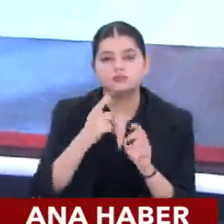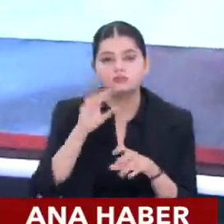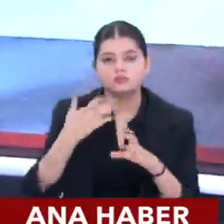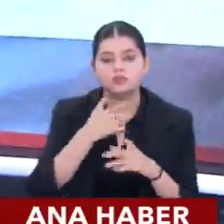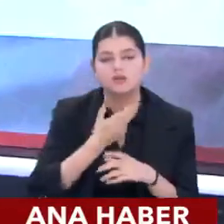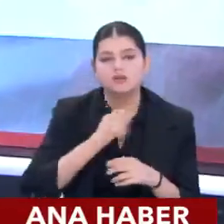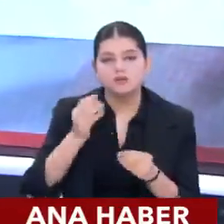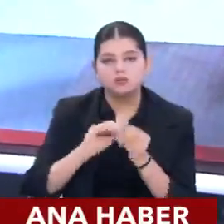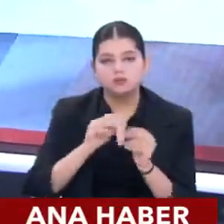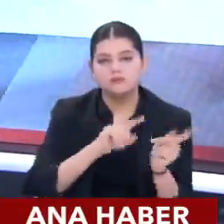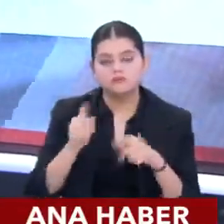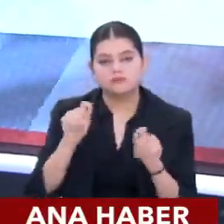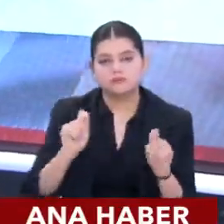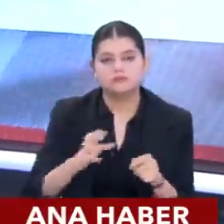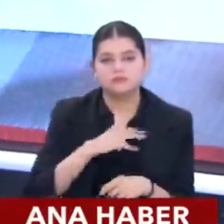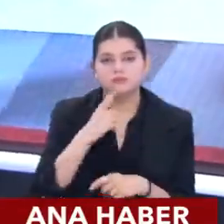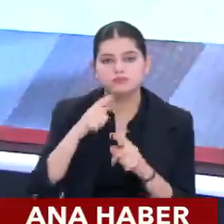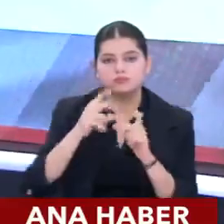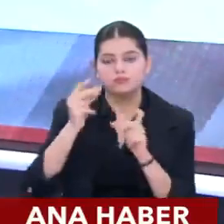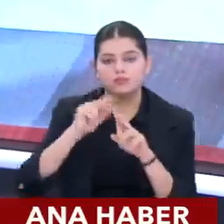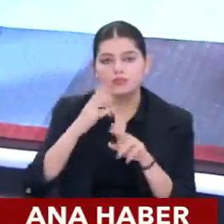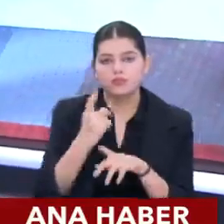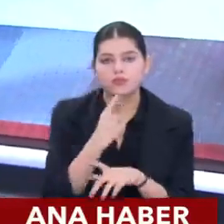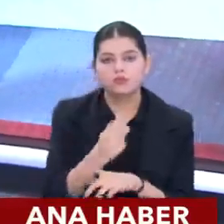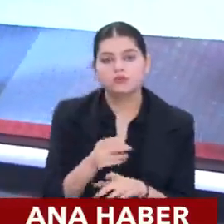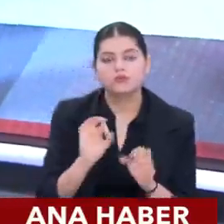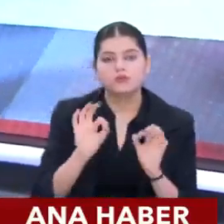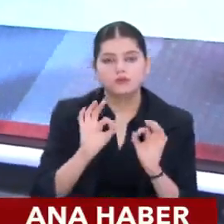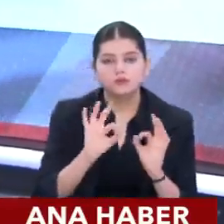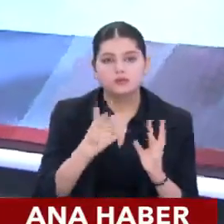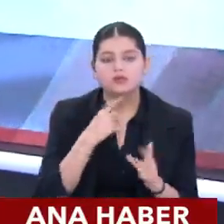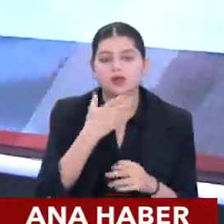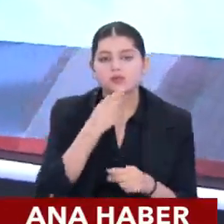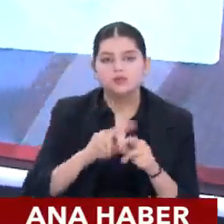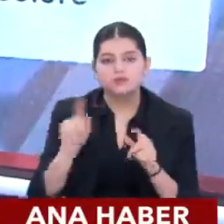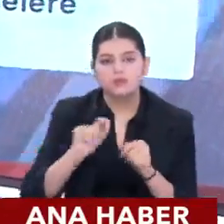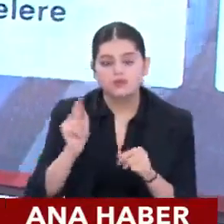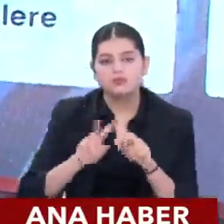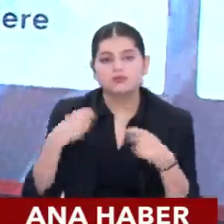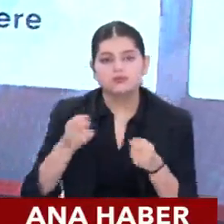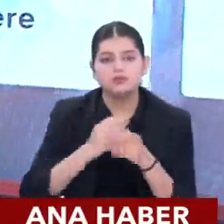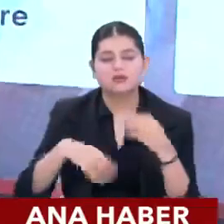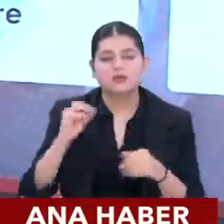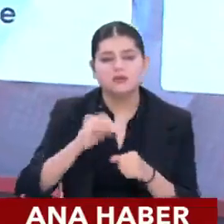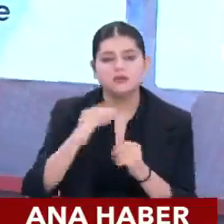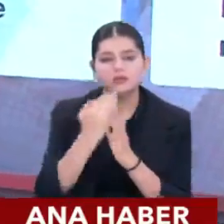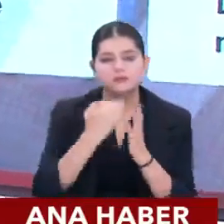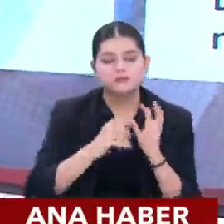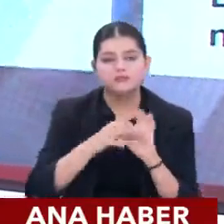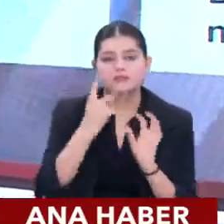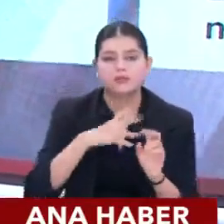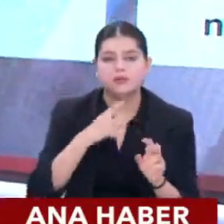Ama sonra tabii Eylül enflasyonuna gelecek sıra büyükte olacak rakamlar. O da tabii emeklisiyle, memuruyla, işçisiyle her kesimi